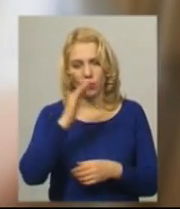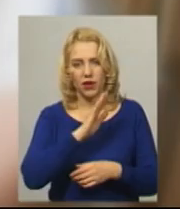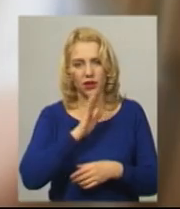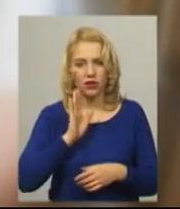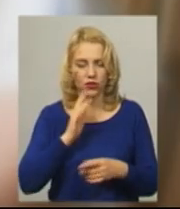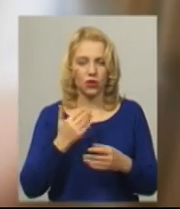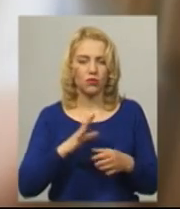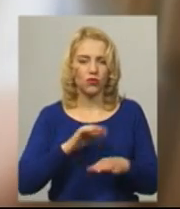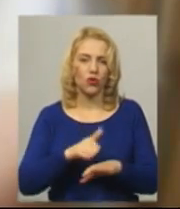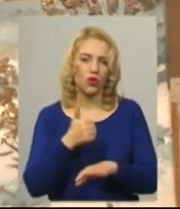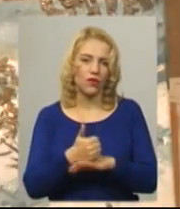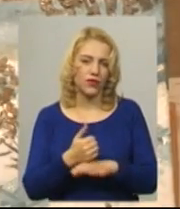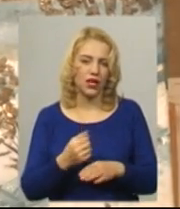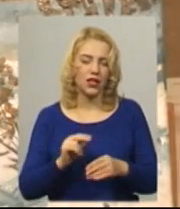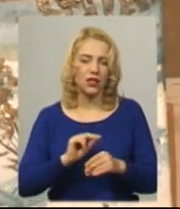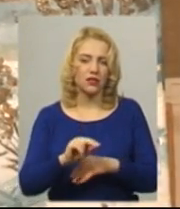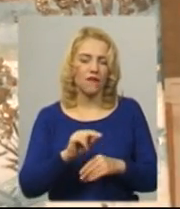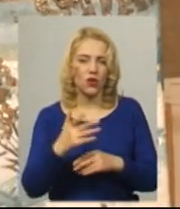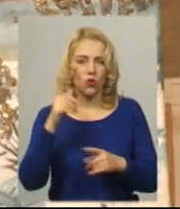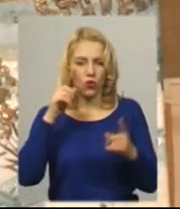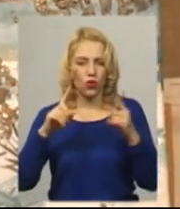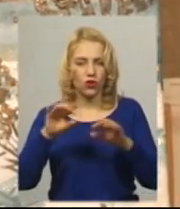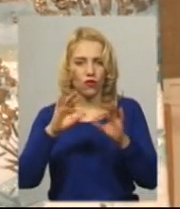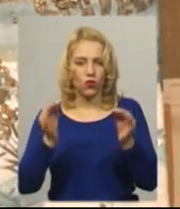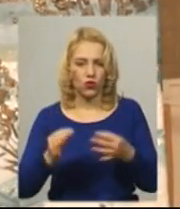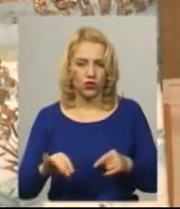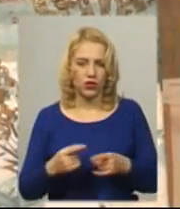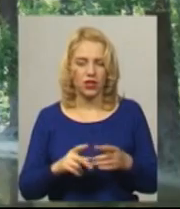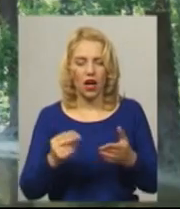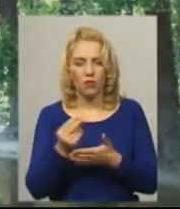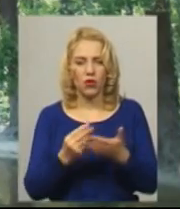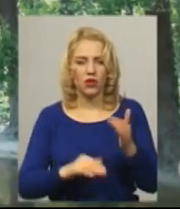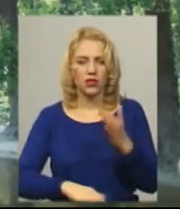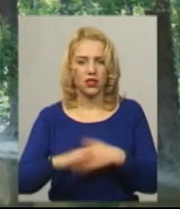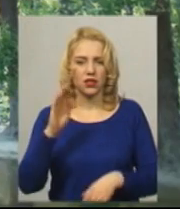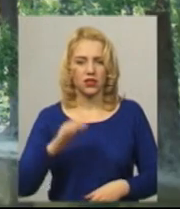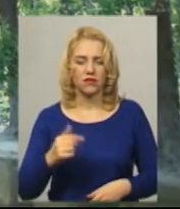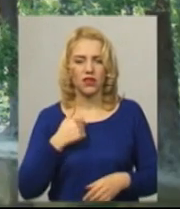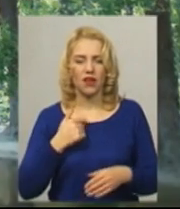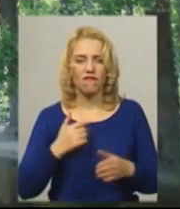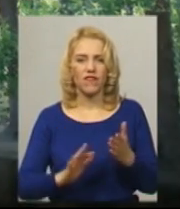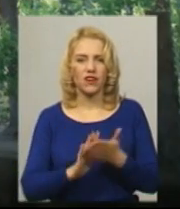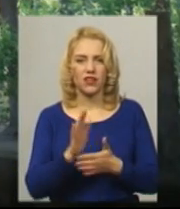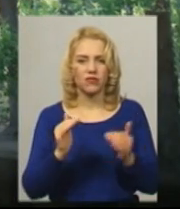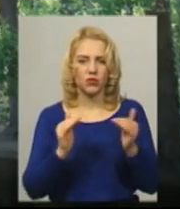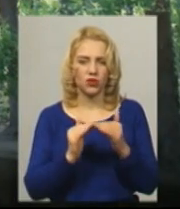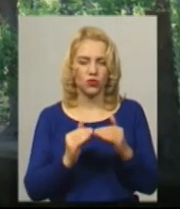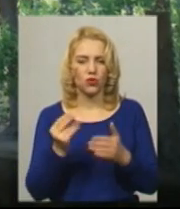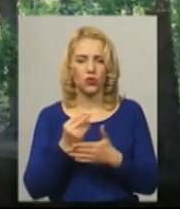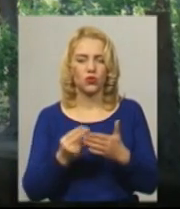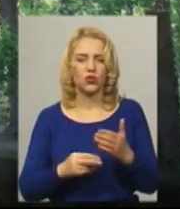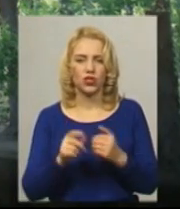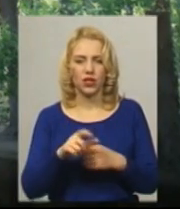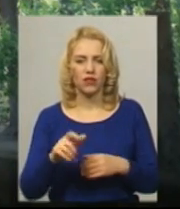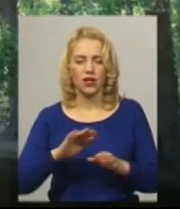головним наставником його творчості. А малювати, додає, Ігор Севець почав з дитинства. Я виріс у домі художників.